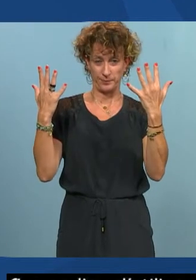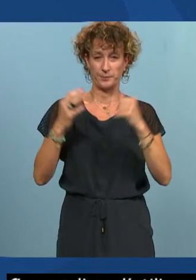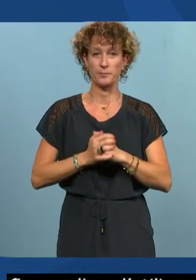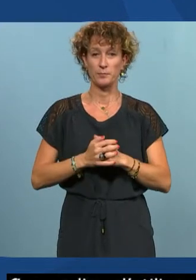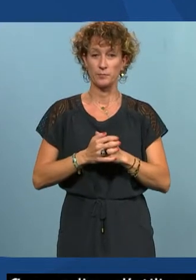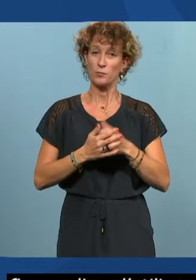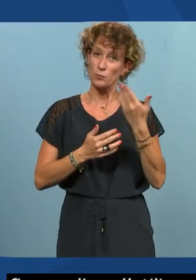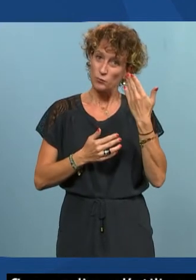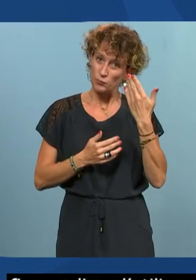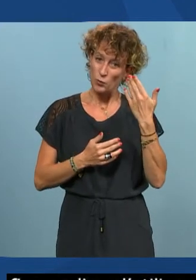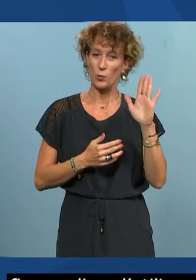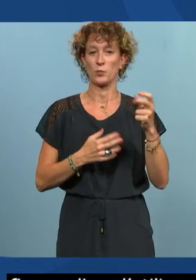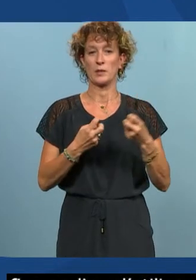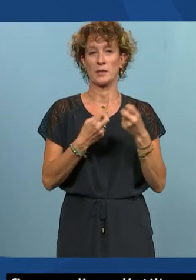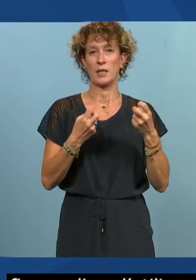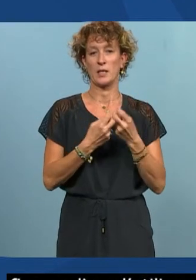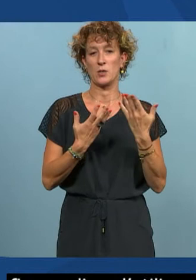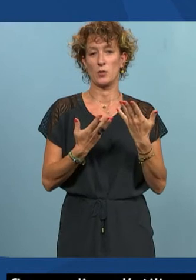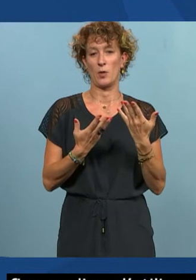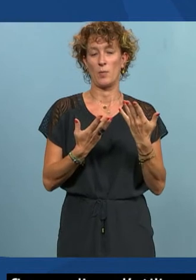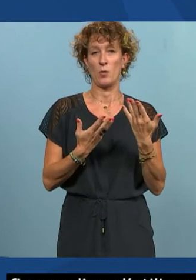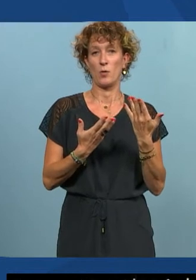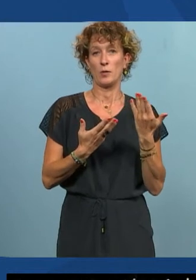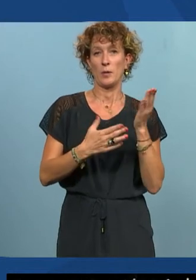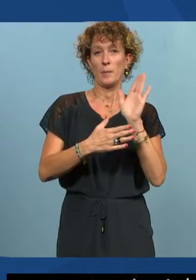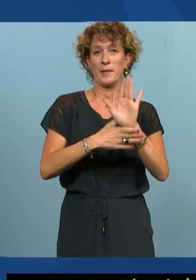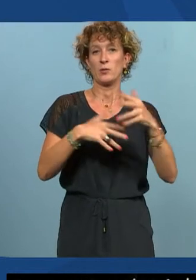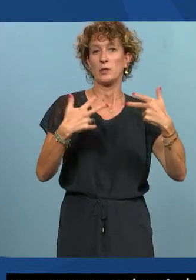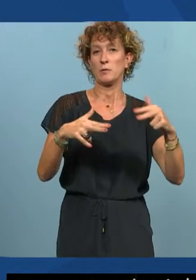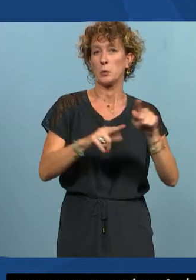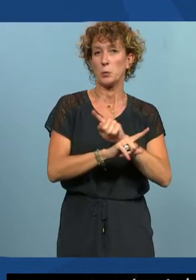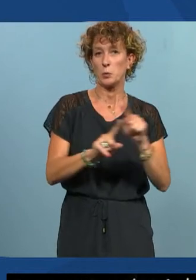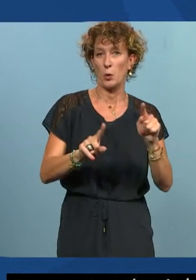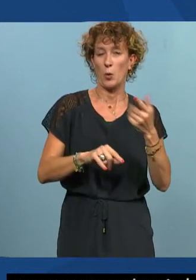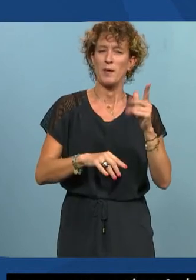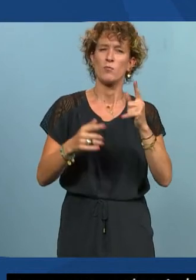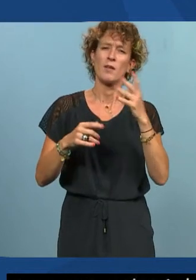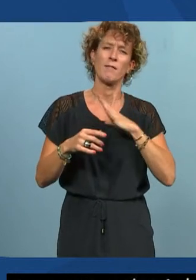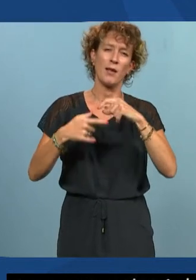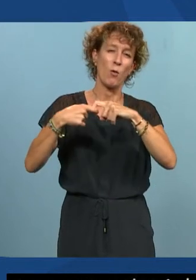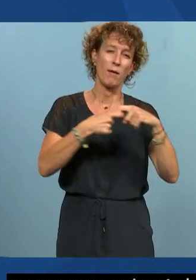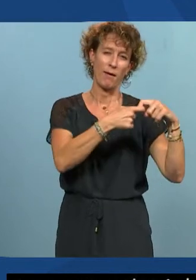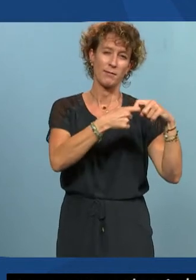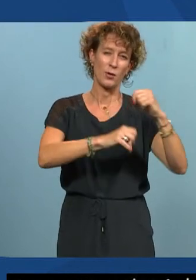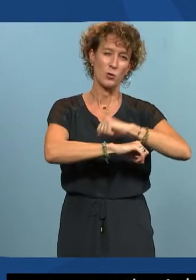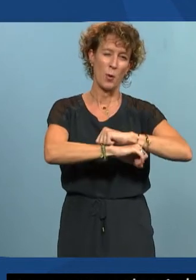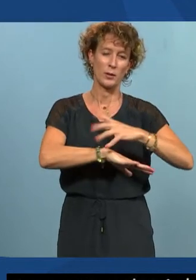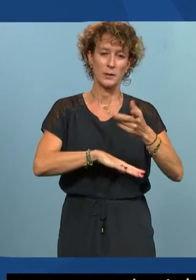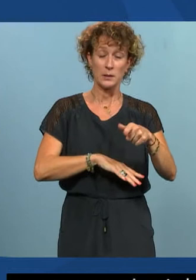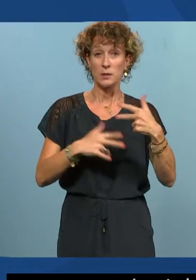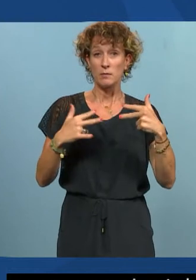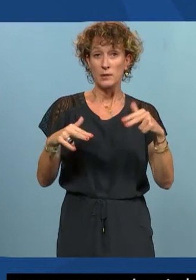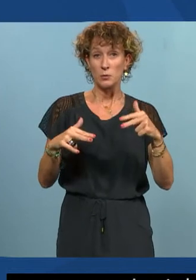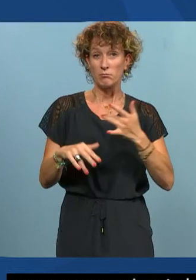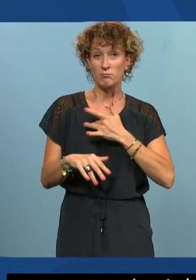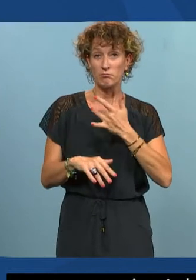Autre exemple, je ne dis, je n'utiliserai pas la vidéo, mais vous avez les liens dans les supports. Cette vidéo qui est intéressante, c'est une